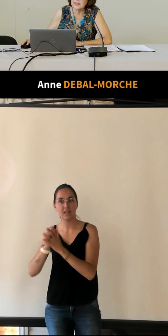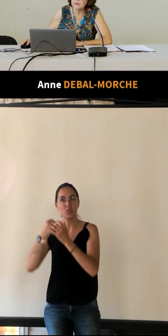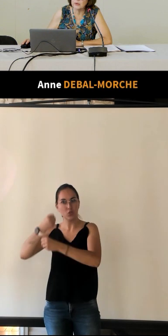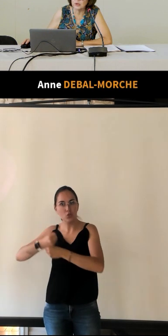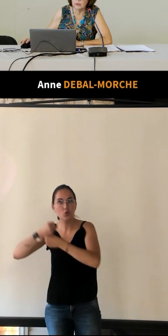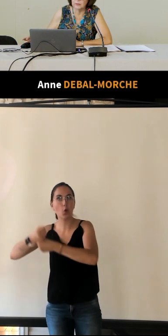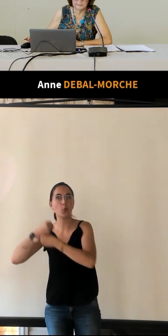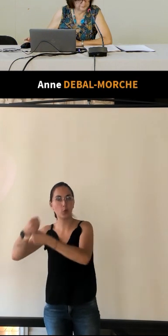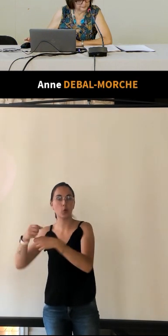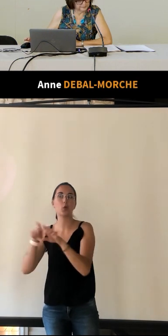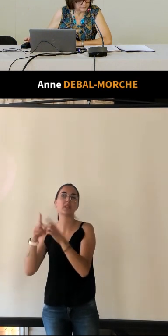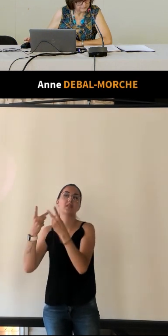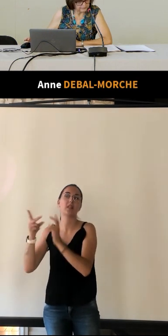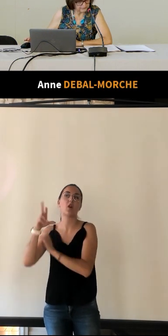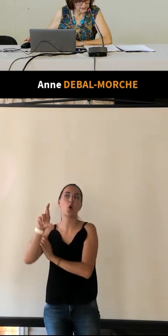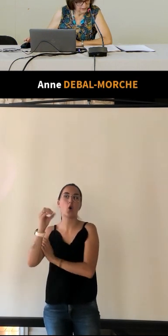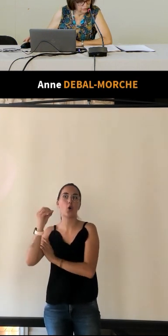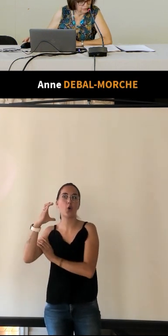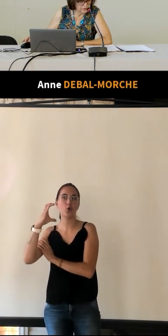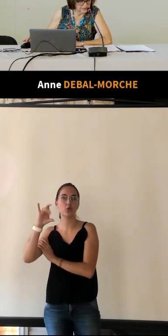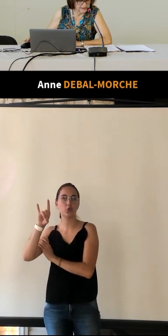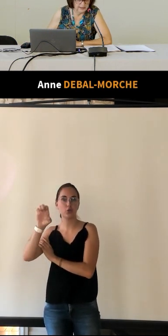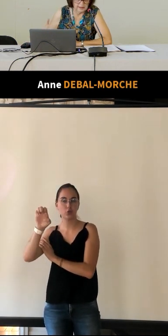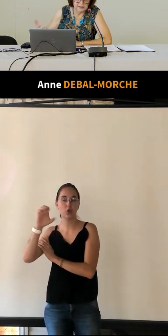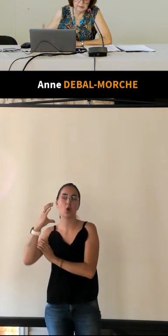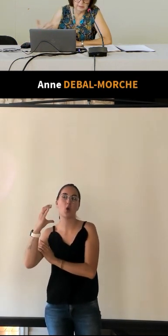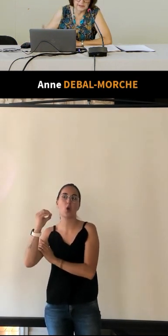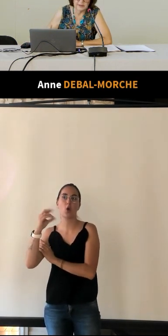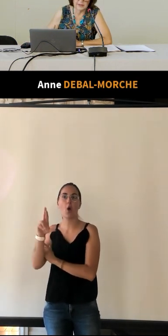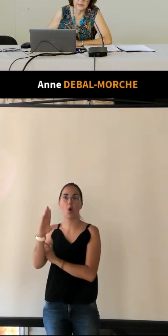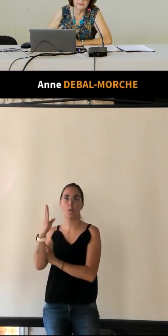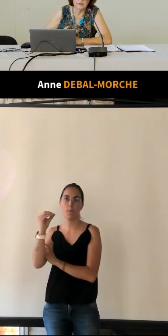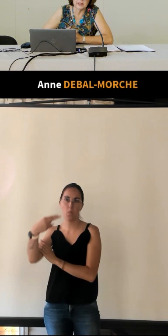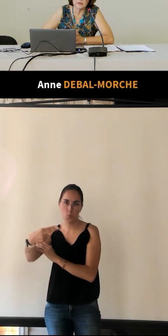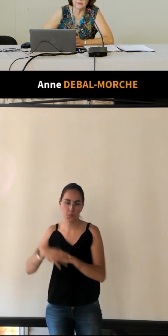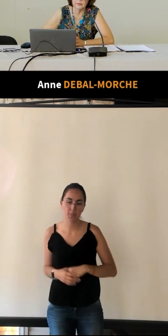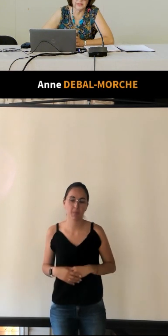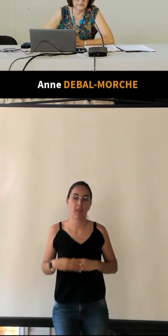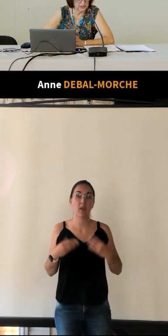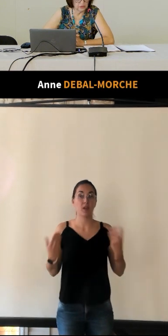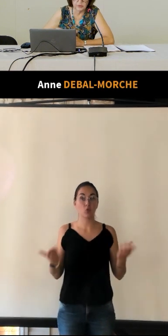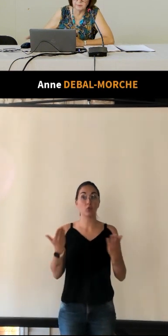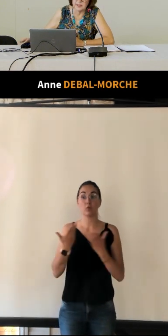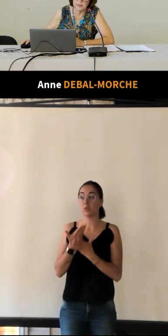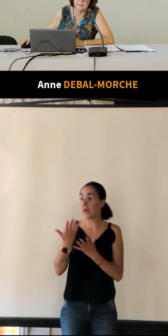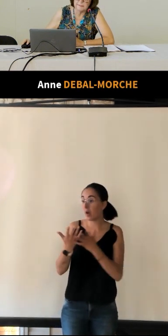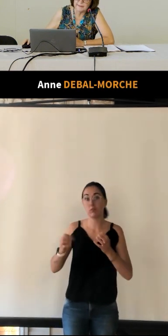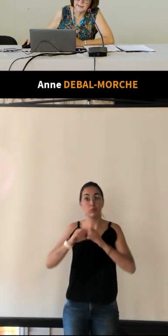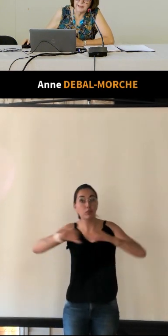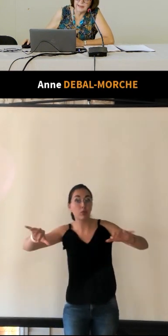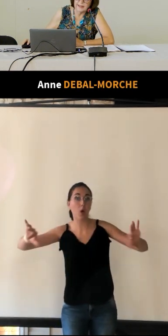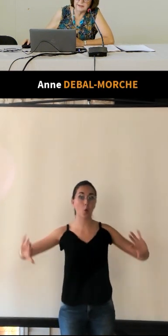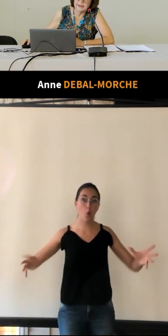la lanterne de Rochecorbeau donc ça va être diffusé sous forme d'affiches de dépliants